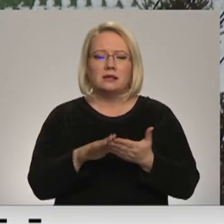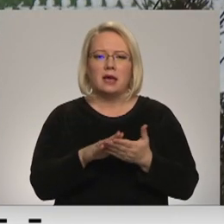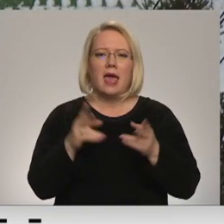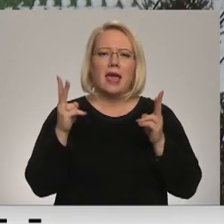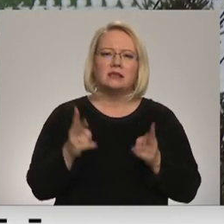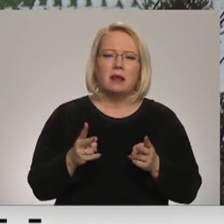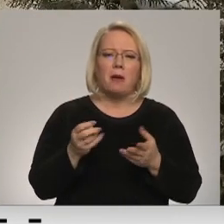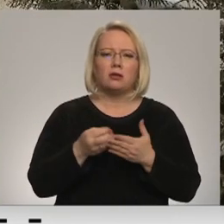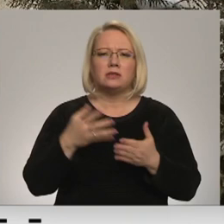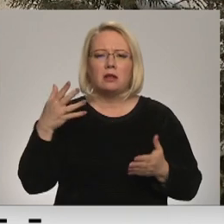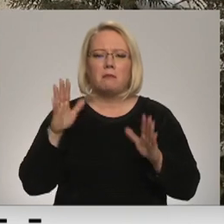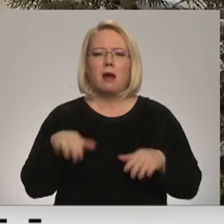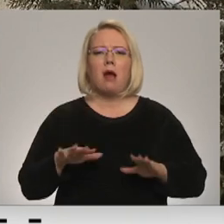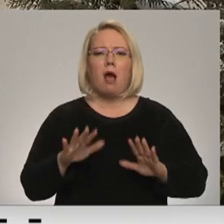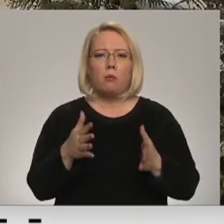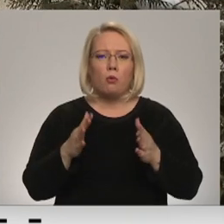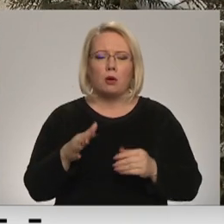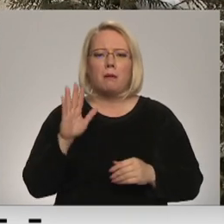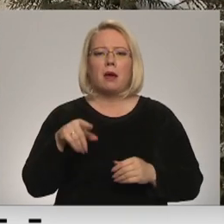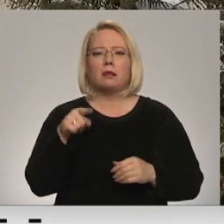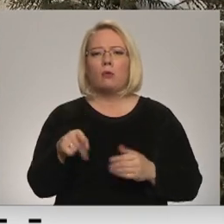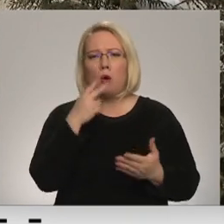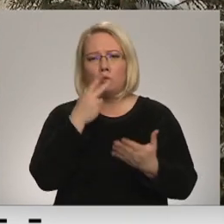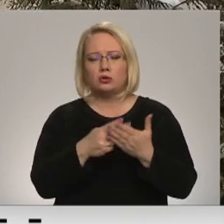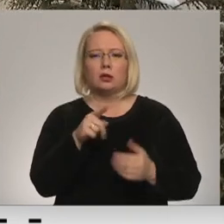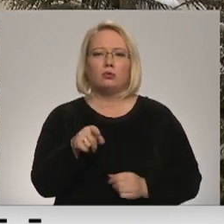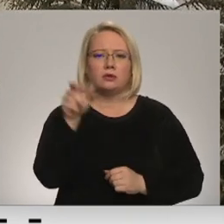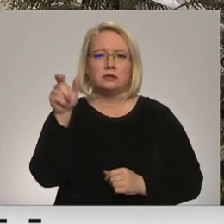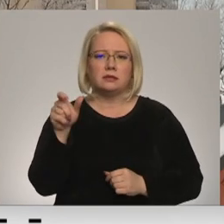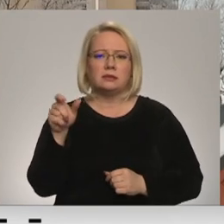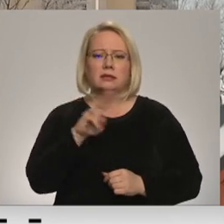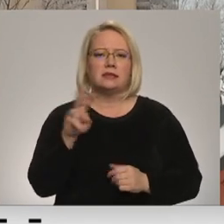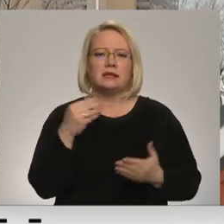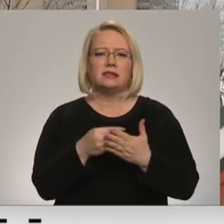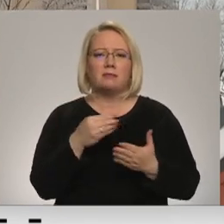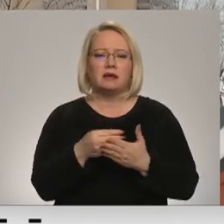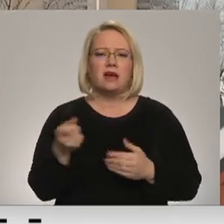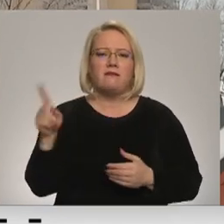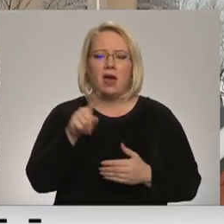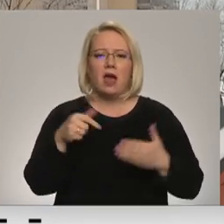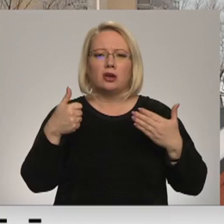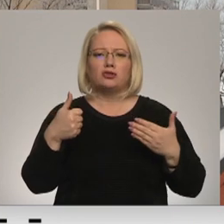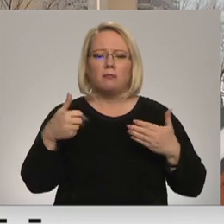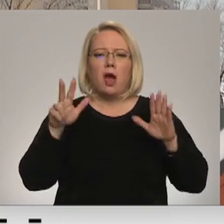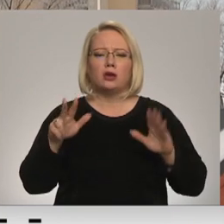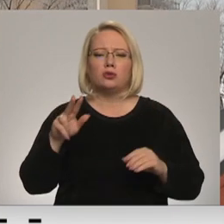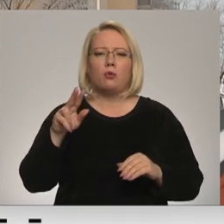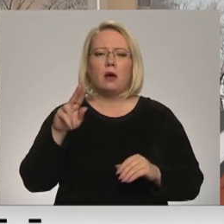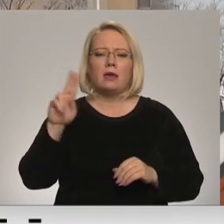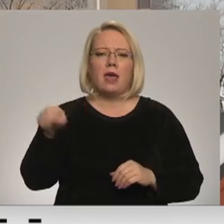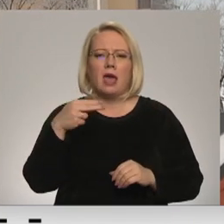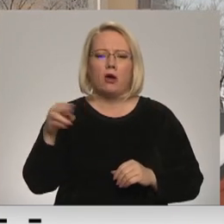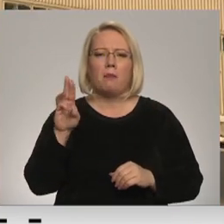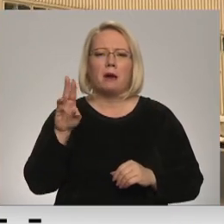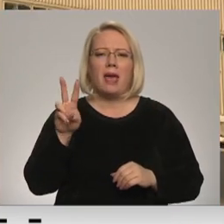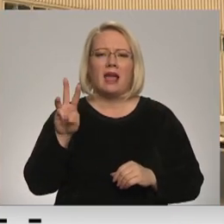sadārdzinājumus par apkuri. Par tādiem uzskata tos, kas izmaksā vairāk nekā 68 eiro par megavatstundu.